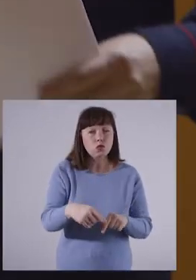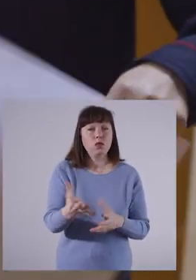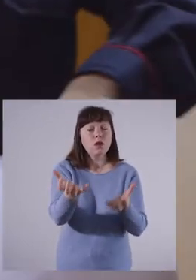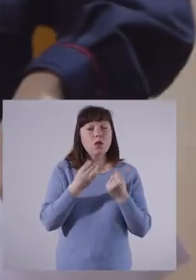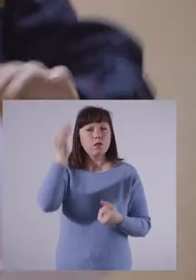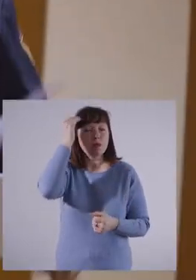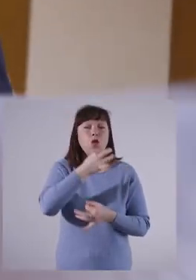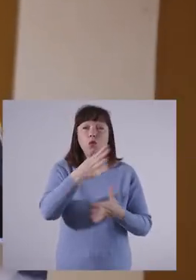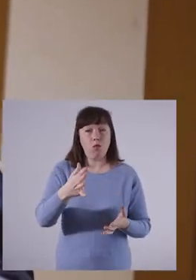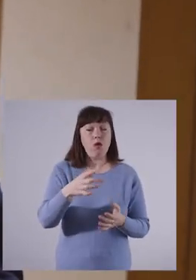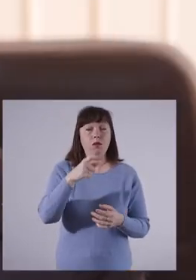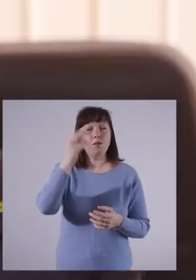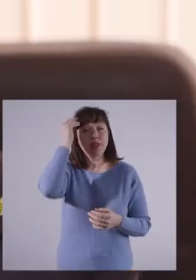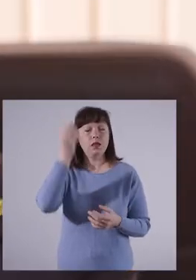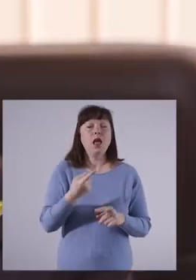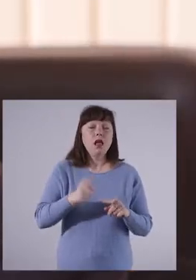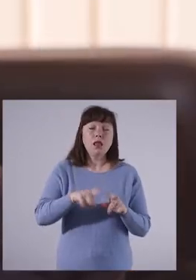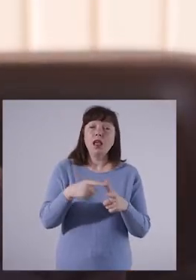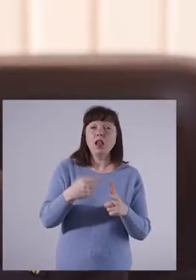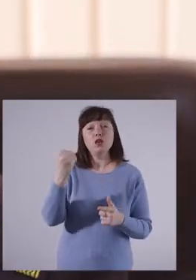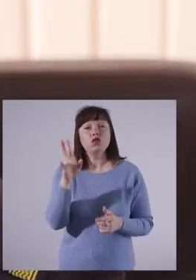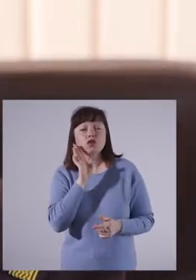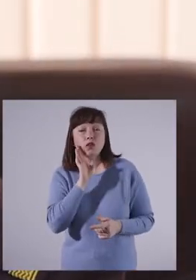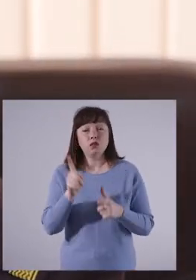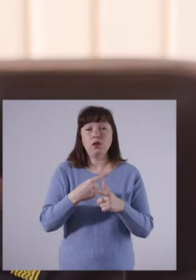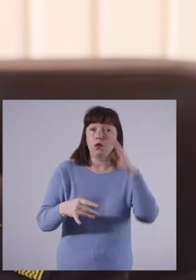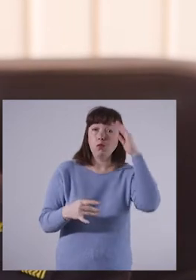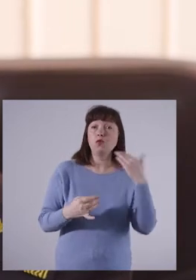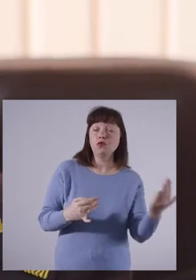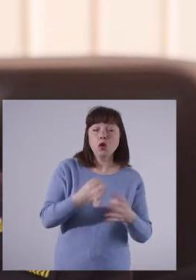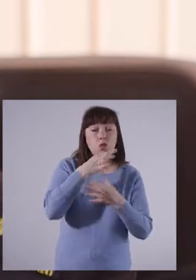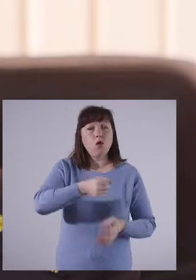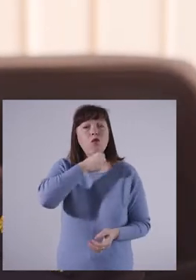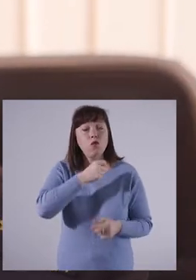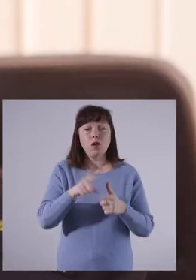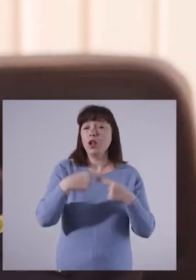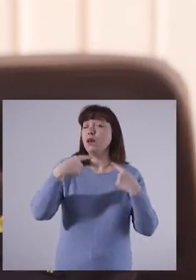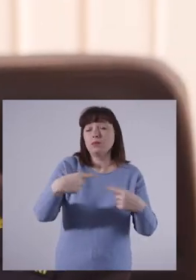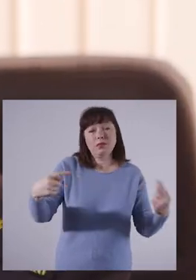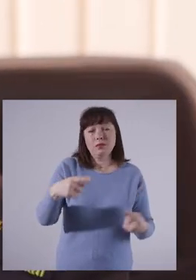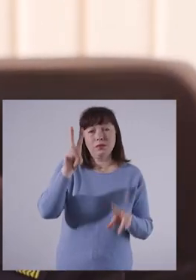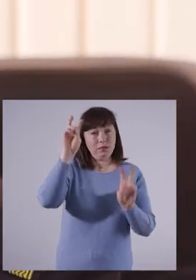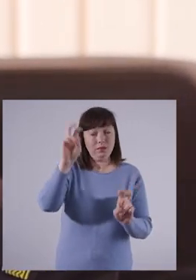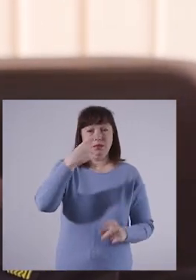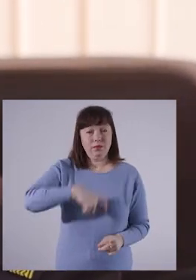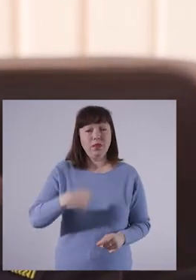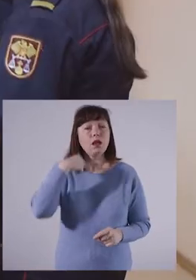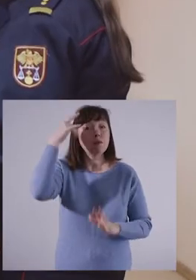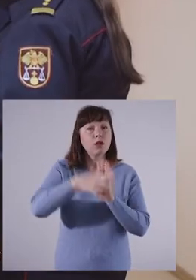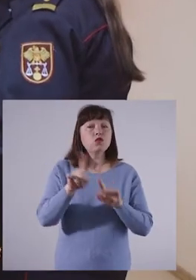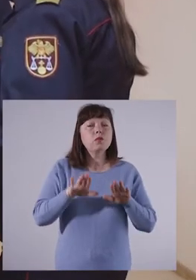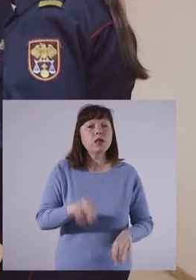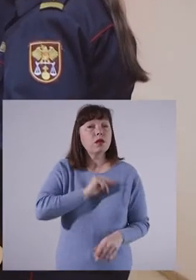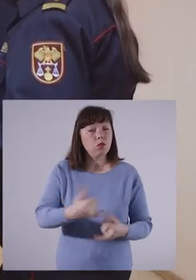aici este auzită orice opinie, fie că aceasta apărține unui femei sau unui bărbat, de orice vârstă sau orice statut social.